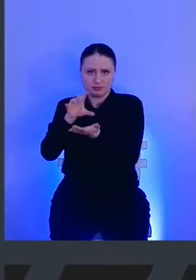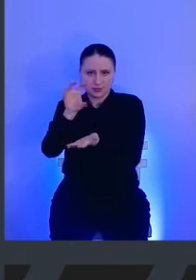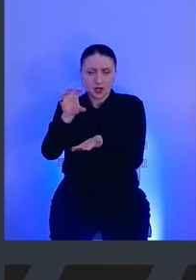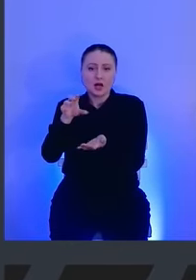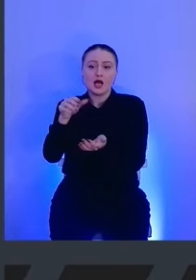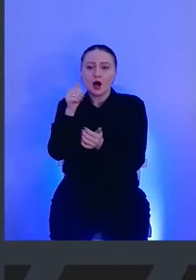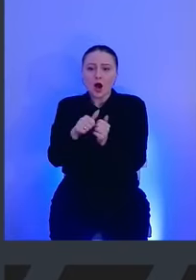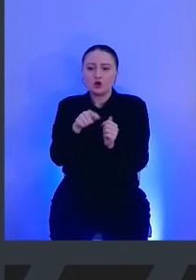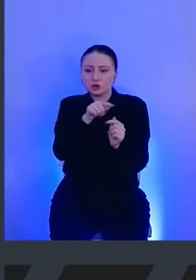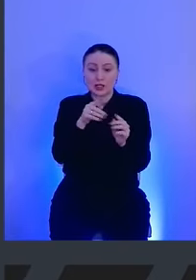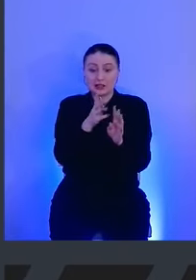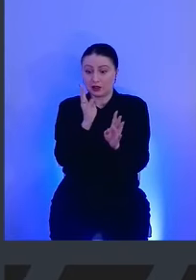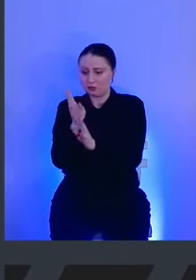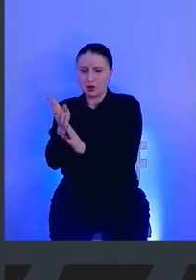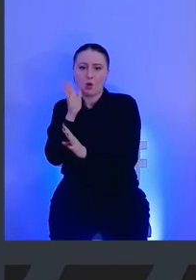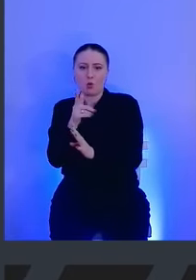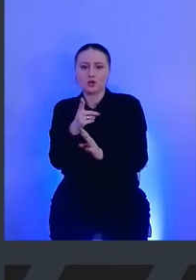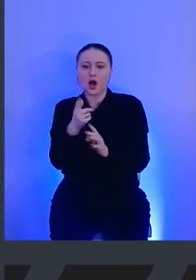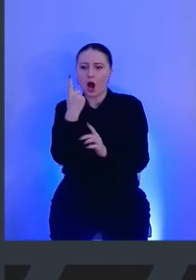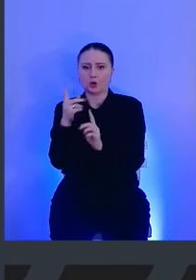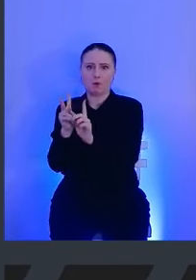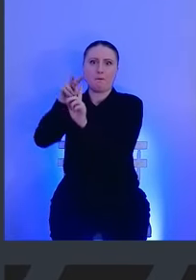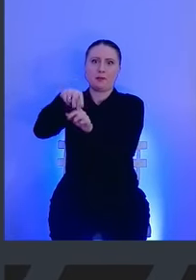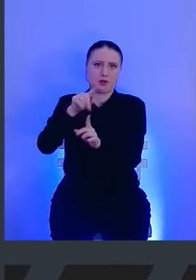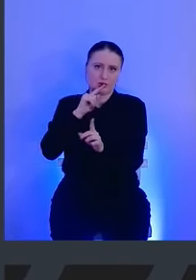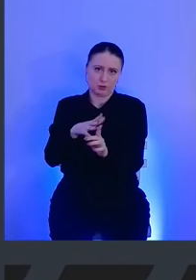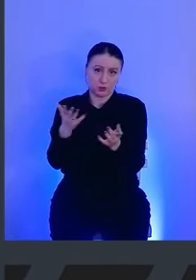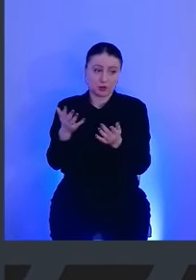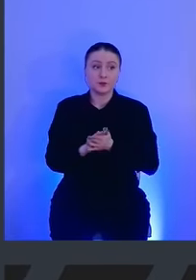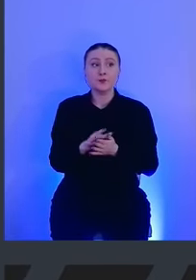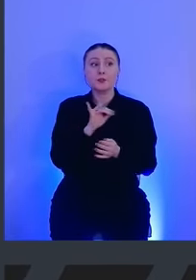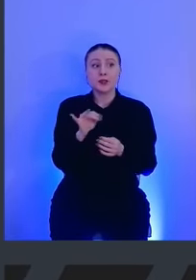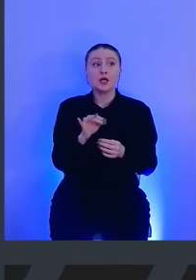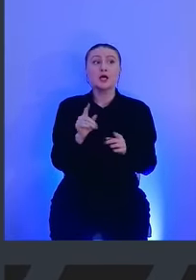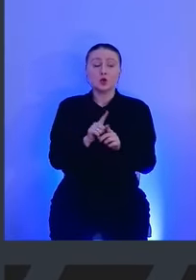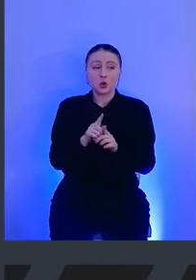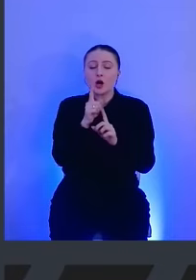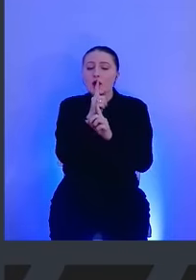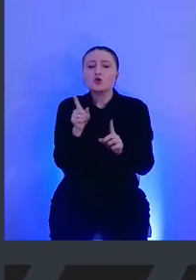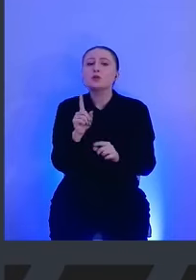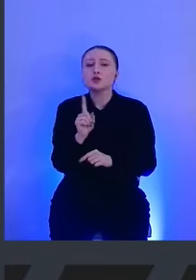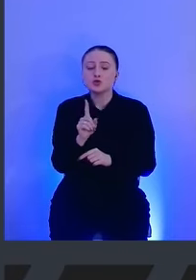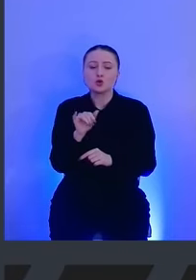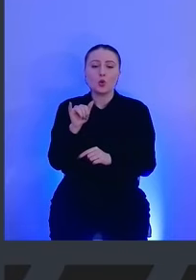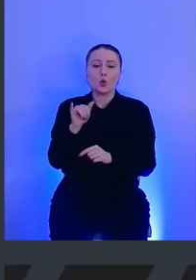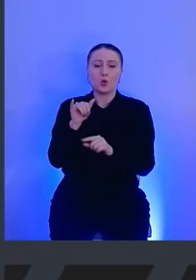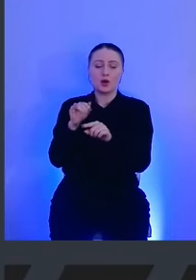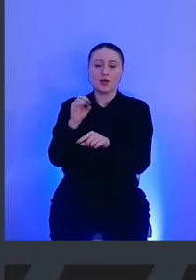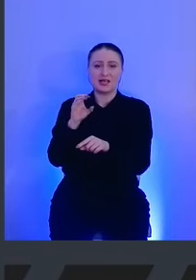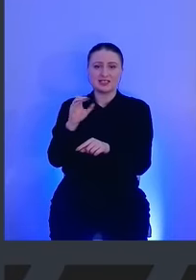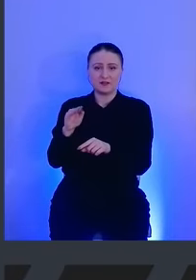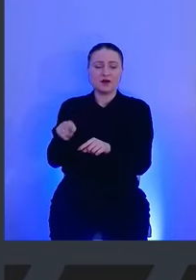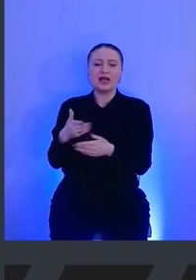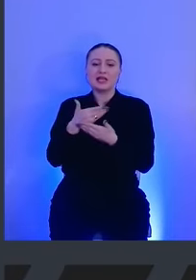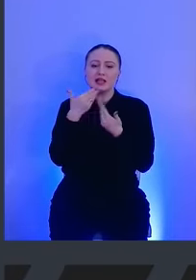будет переполняться. И второй особенностью работы с ESF будет являться то, что у него не суперклассно